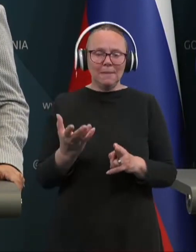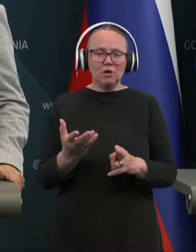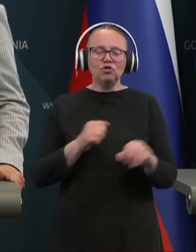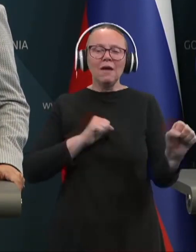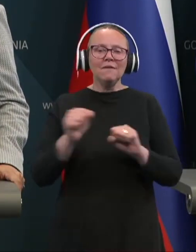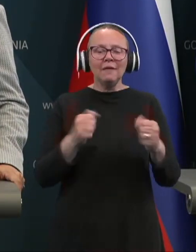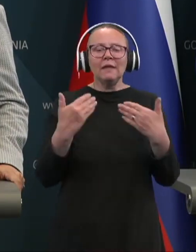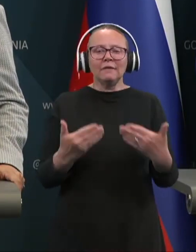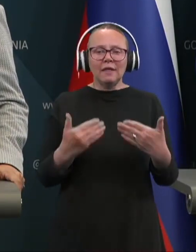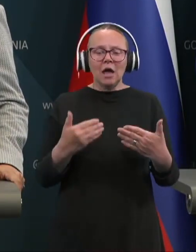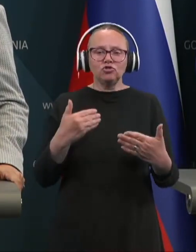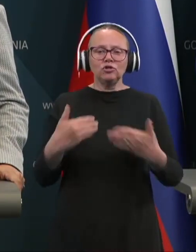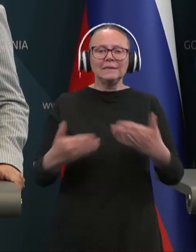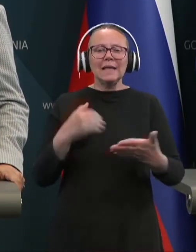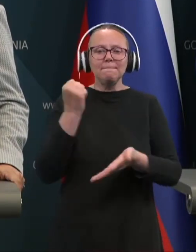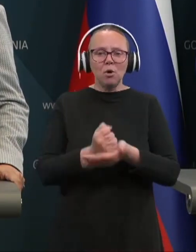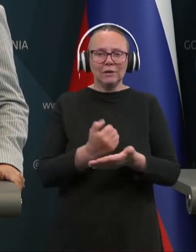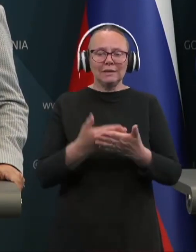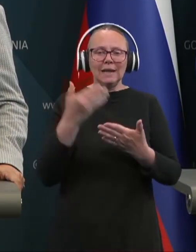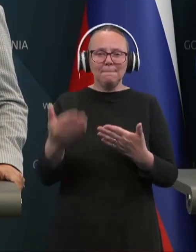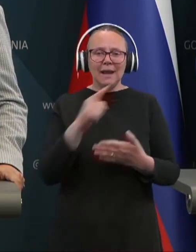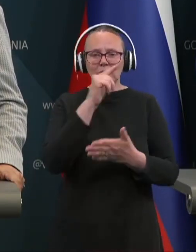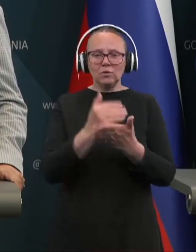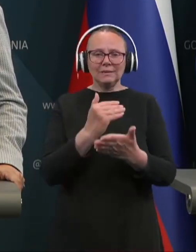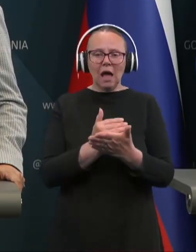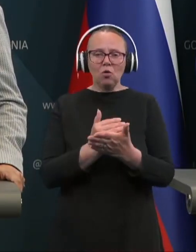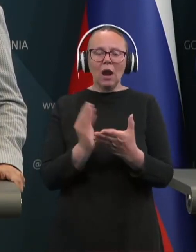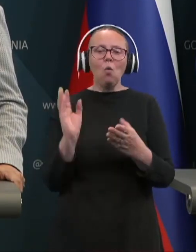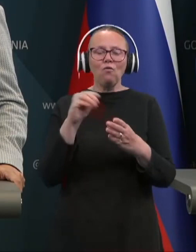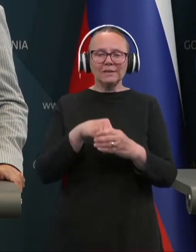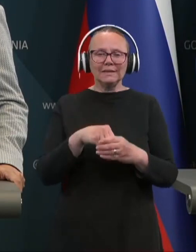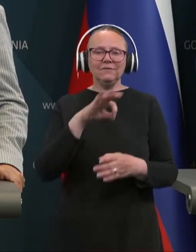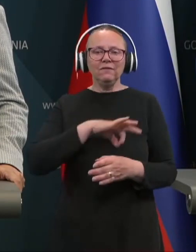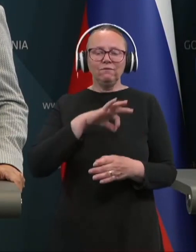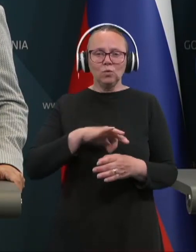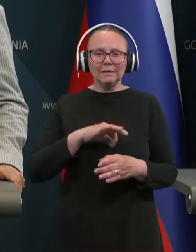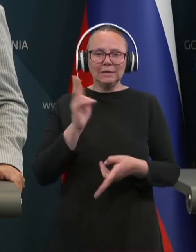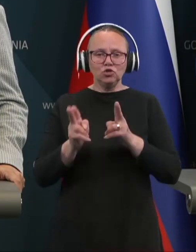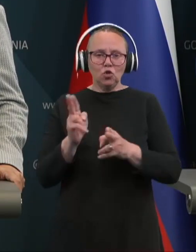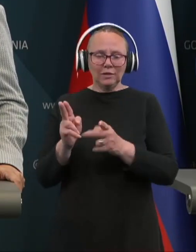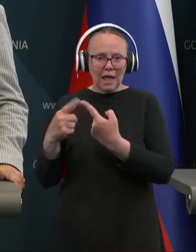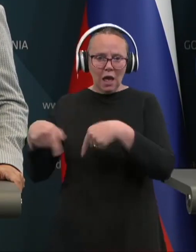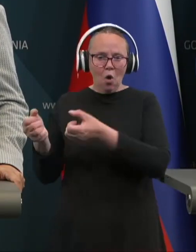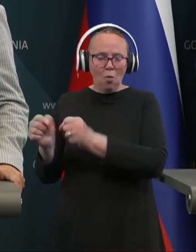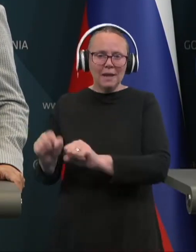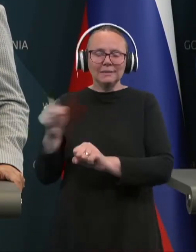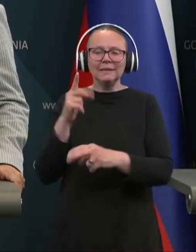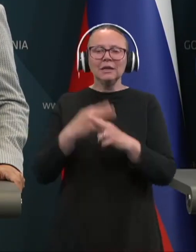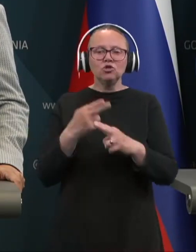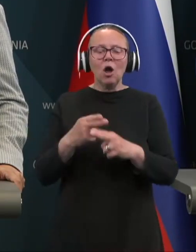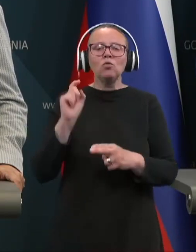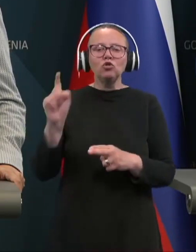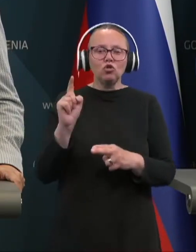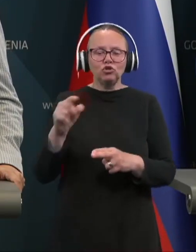je na današnji seji potrdila predlog zakona o vrstitvi funkcij sodne oblasti in državno